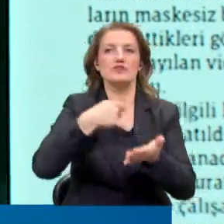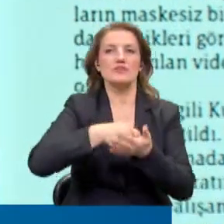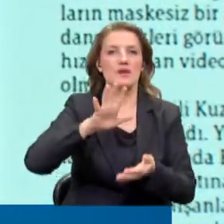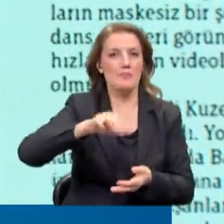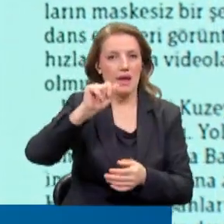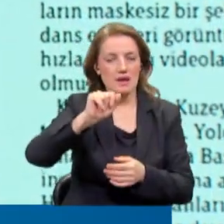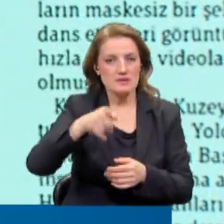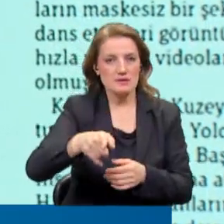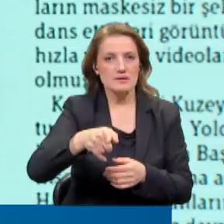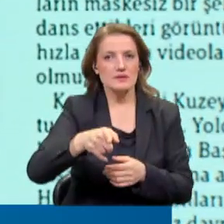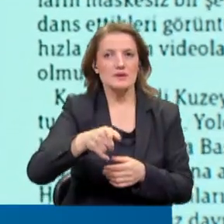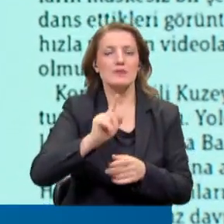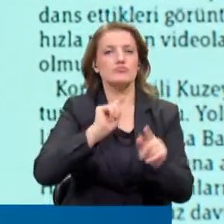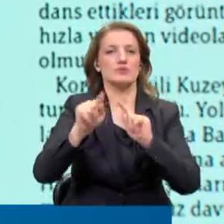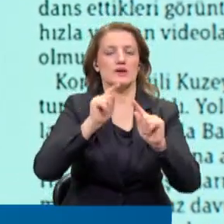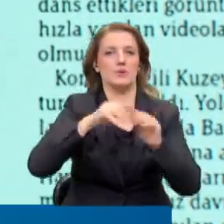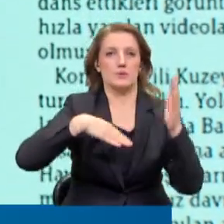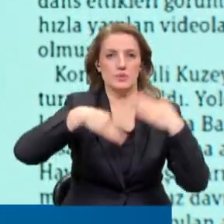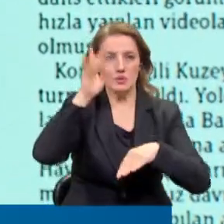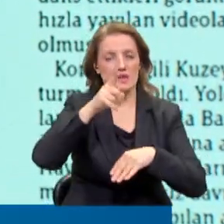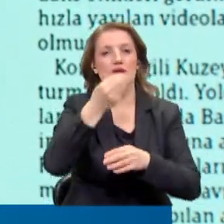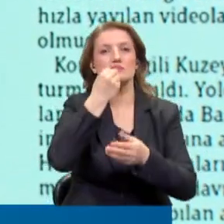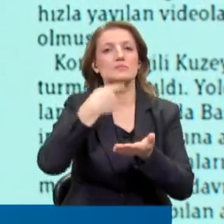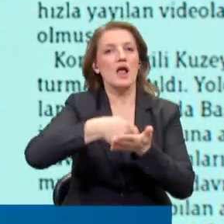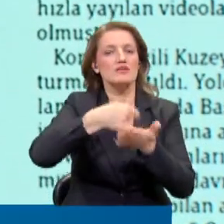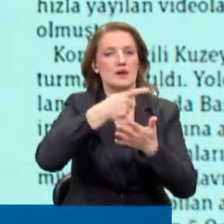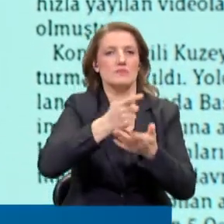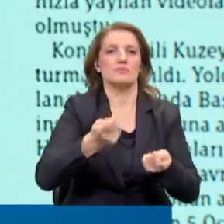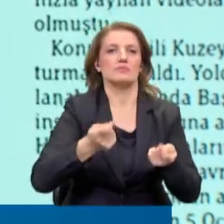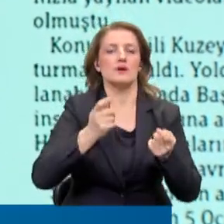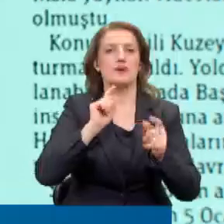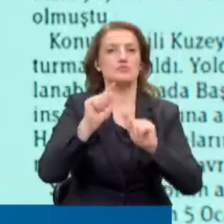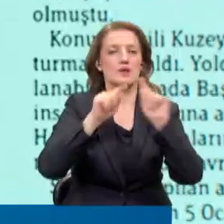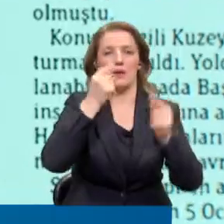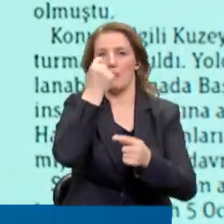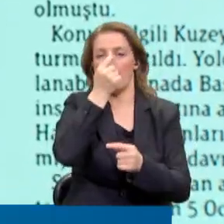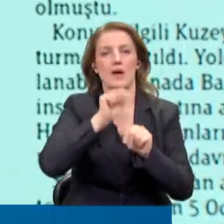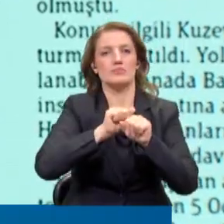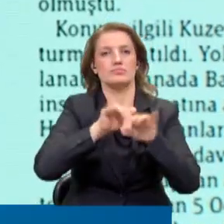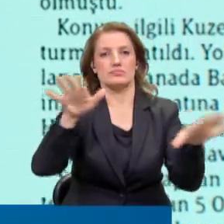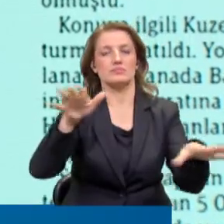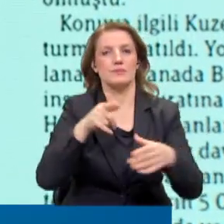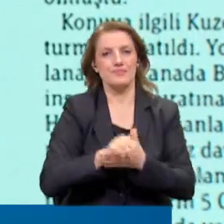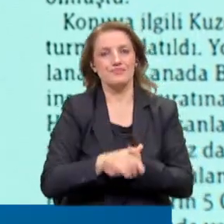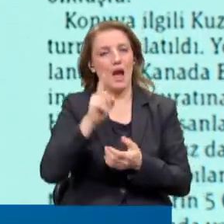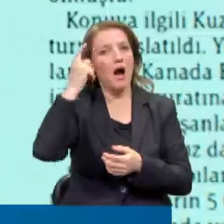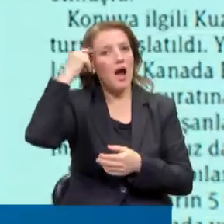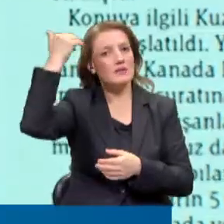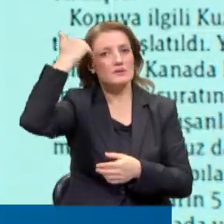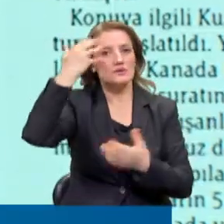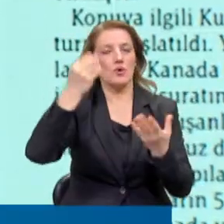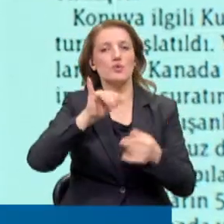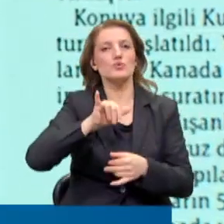marketler bulaş oranı yüksek olan yerler yine AVM'ler ve marketler bu aklınızda olsun.